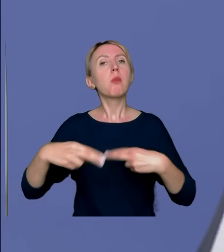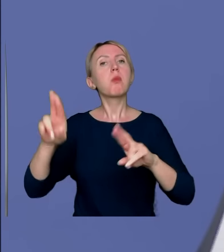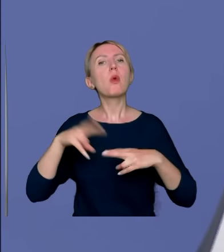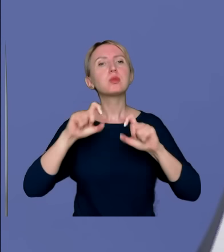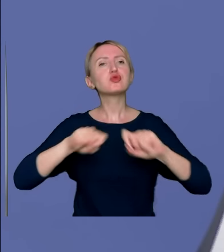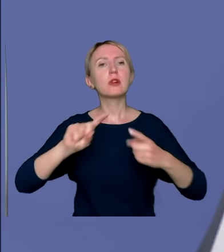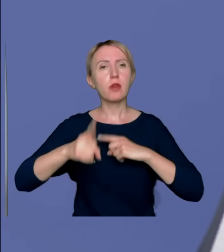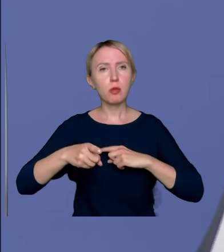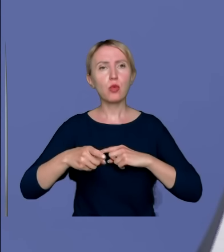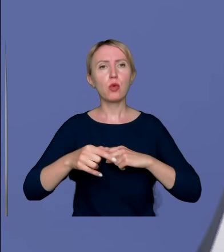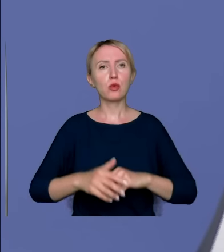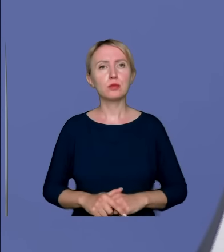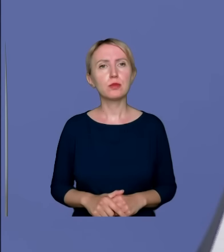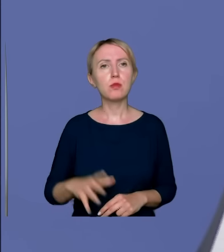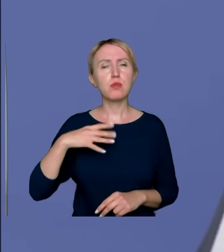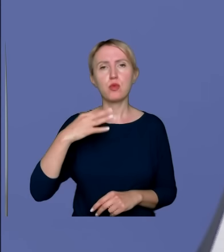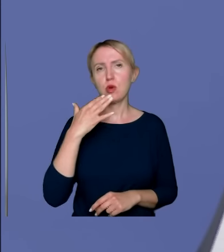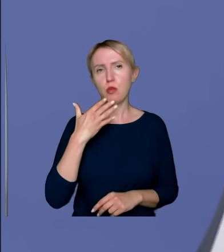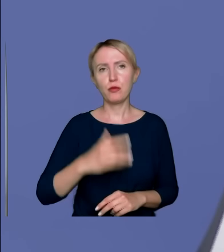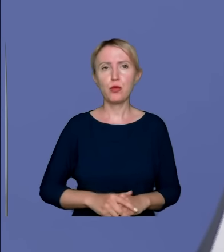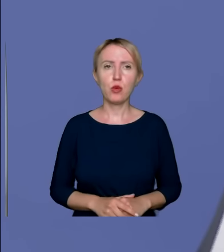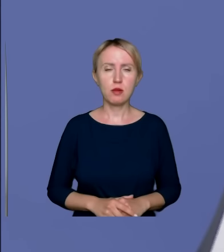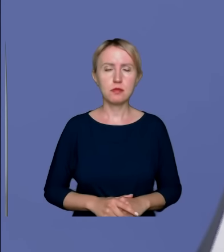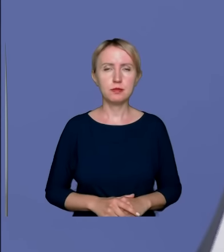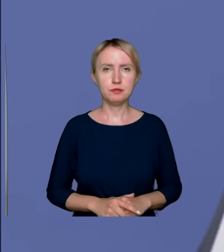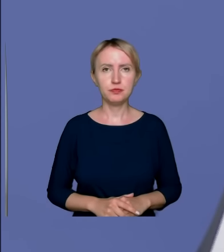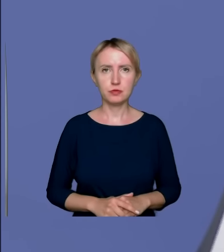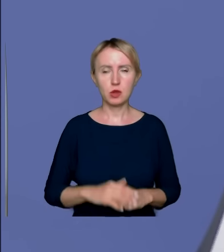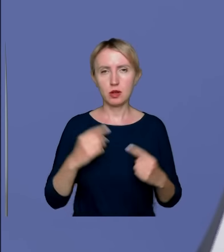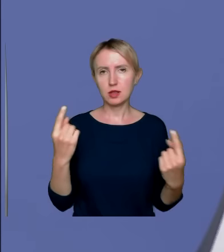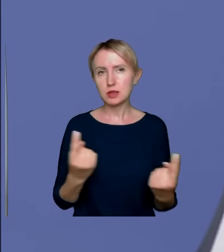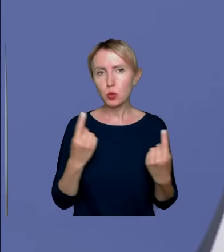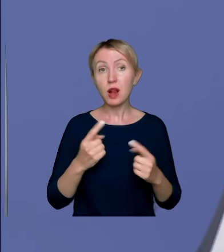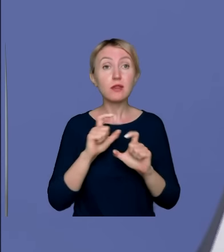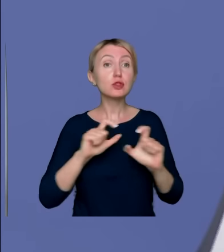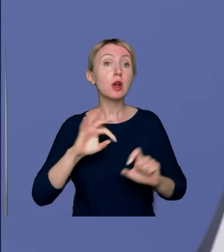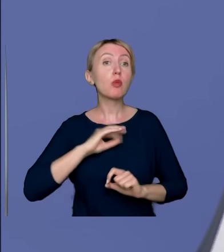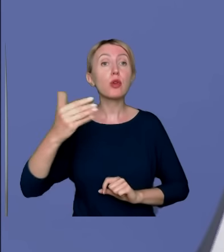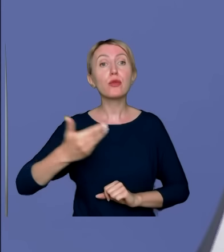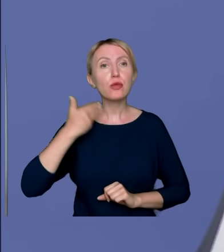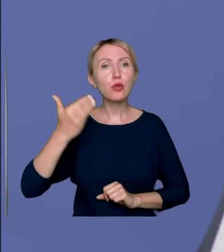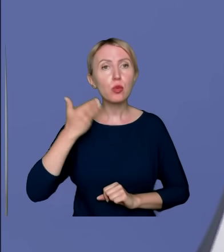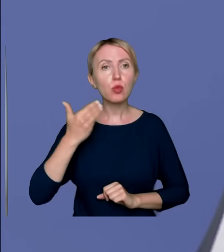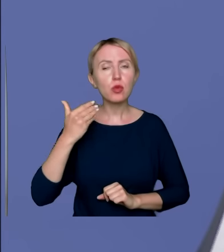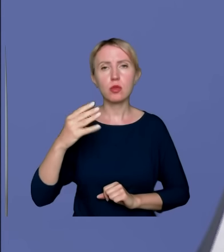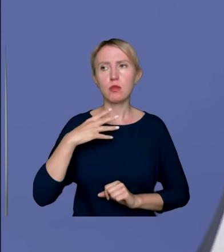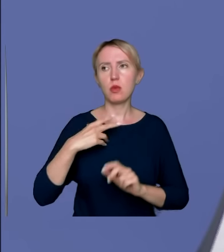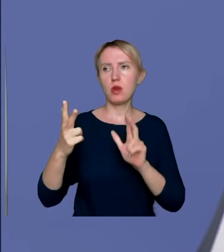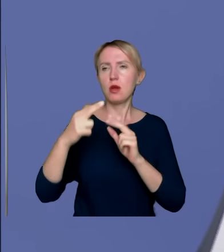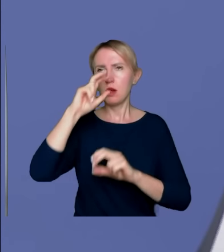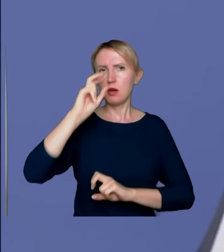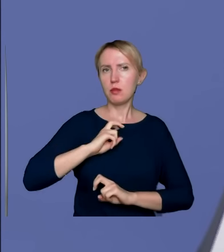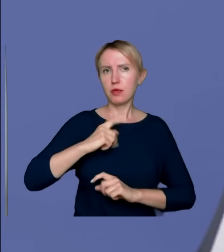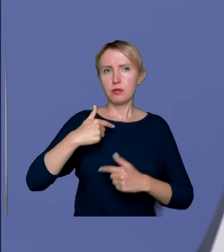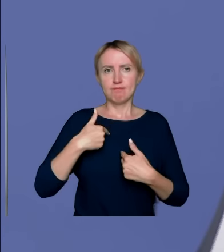posiedzenia powiedziałem o tych zdarzeniach. Ale w trakcie mojej wypowiedzi także były odzywki całkowicie nie na miejscu z punktu